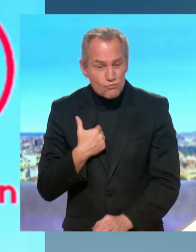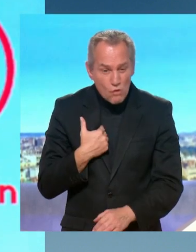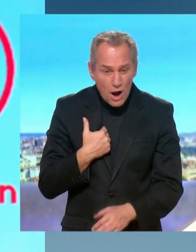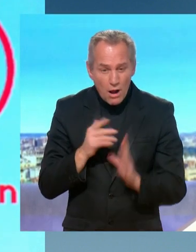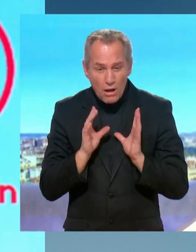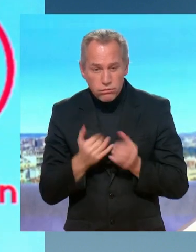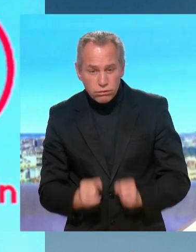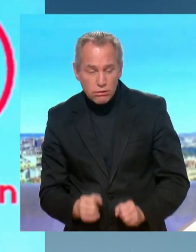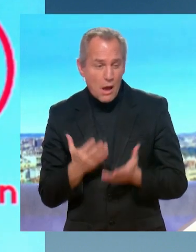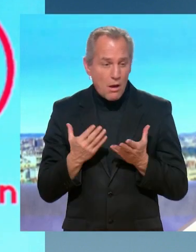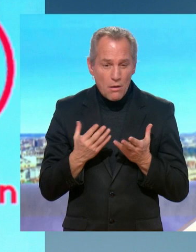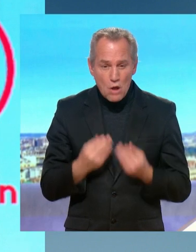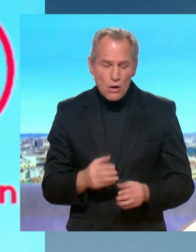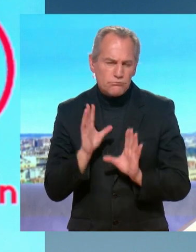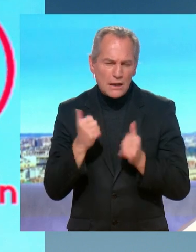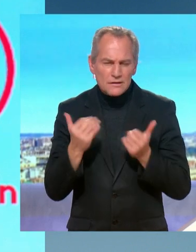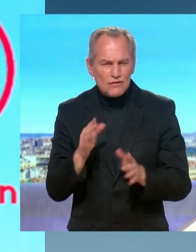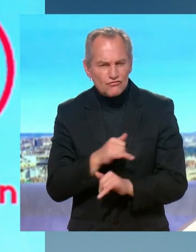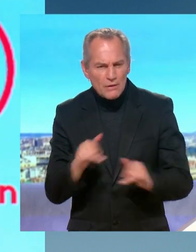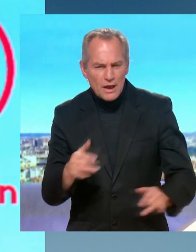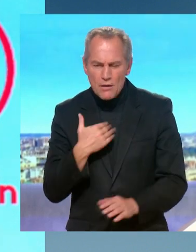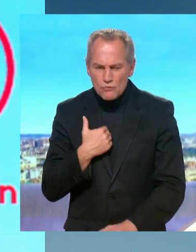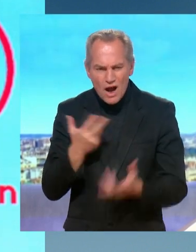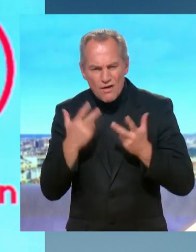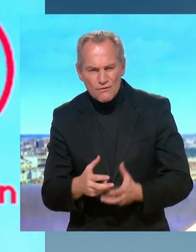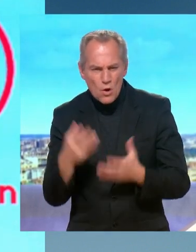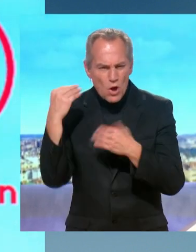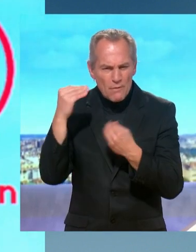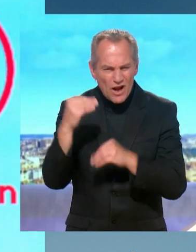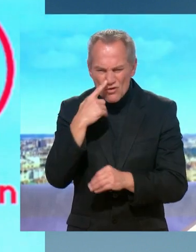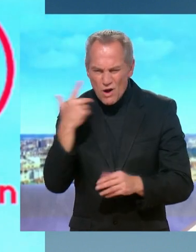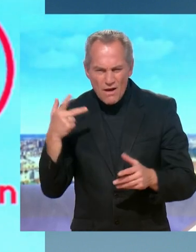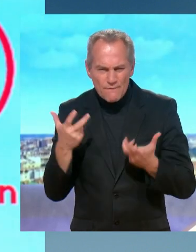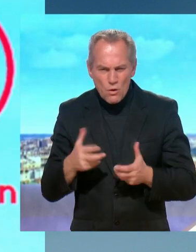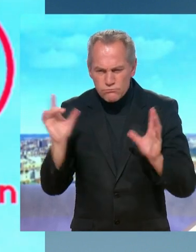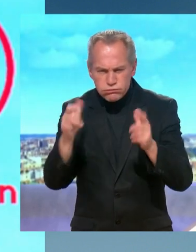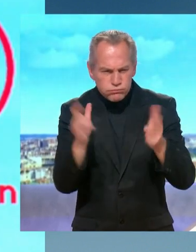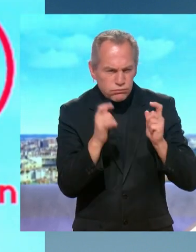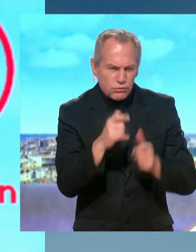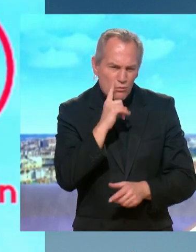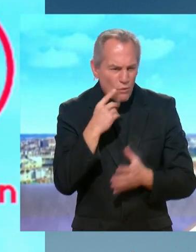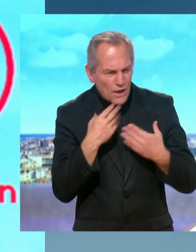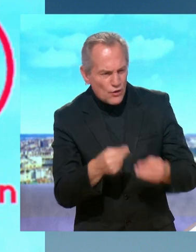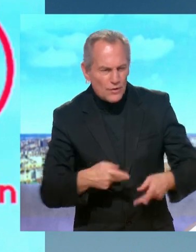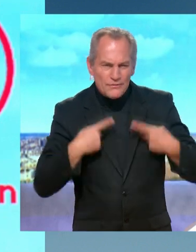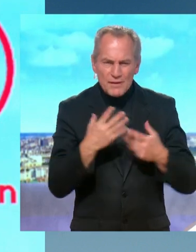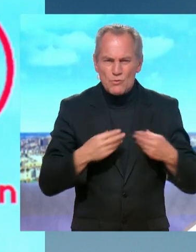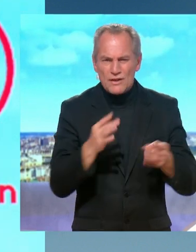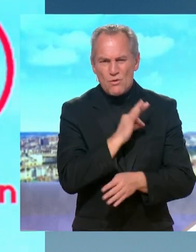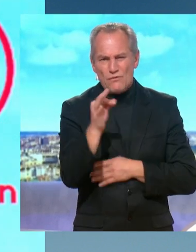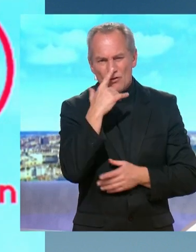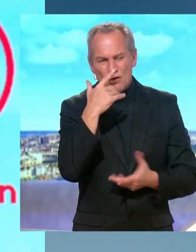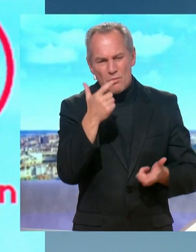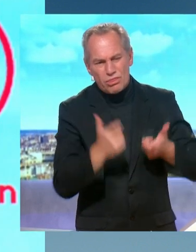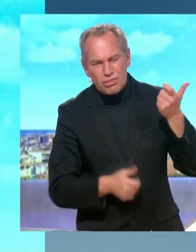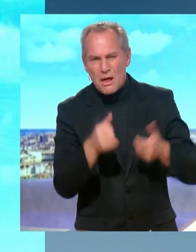J'ai simplement l'espérance, l'envie et l'énergie de mettre fin à une délinquance qui pourrit la vie des Français. Nous obtenons des résultats... pourquoi la société française semble tellement divisée,